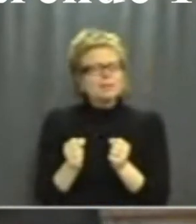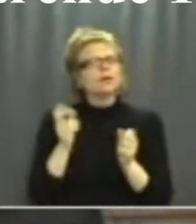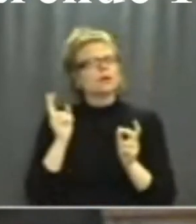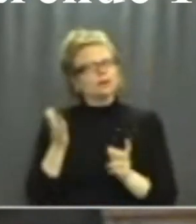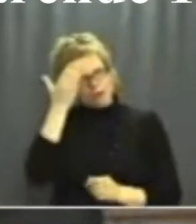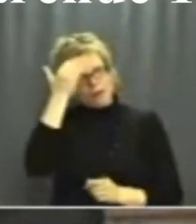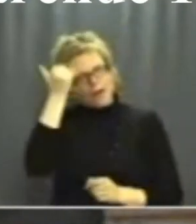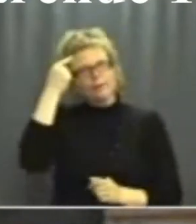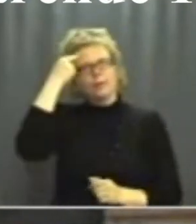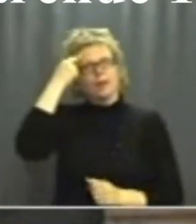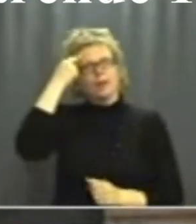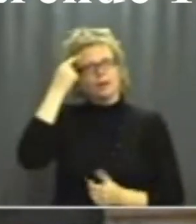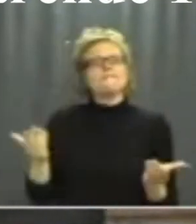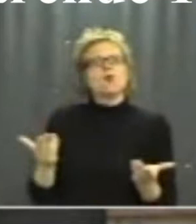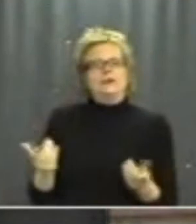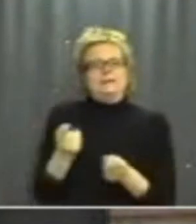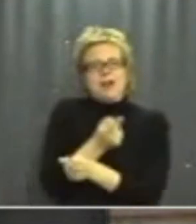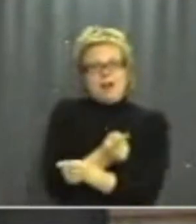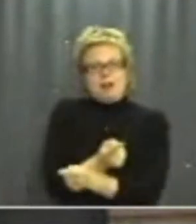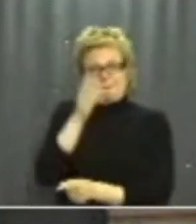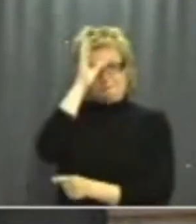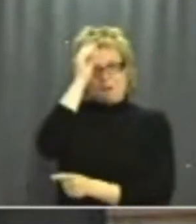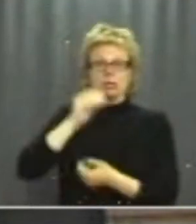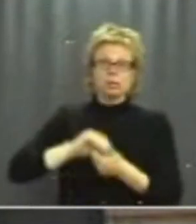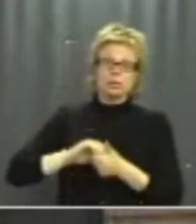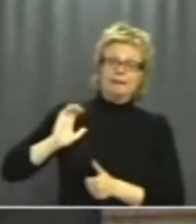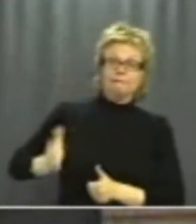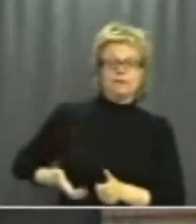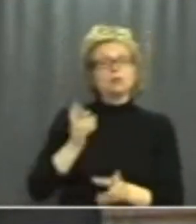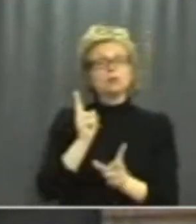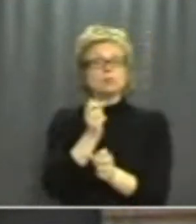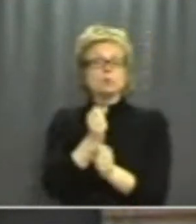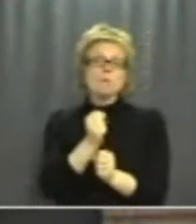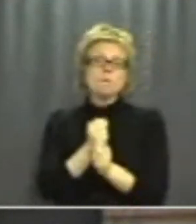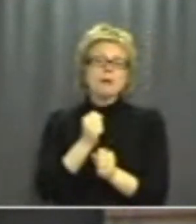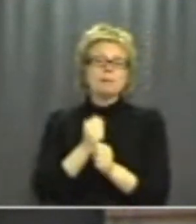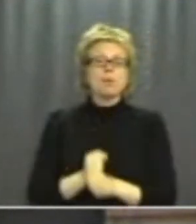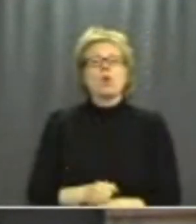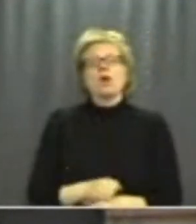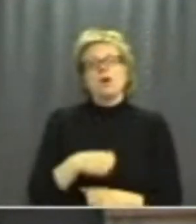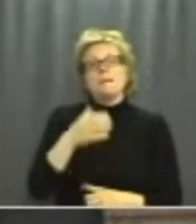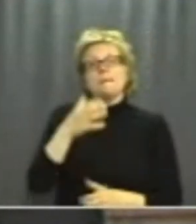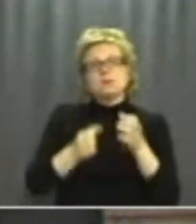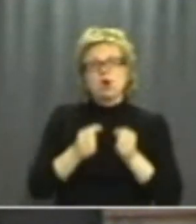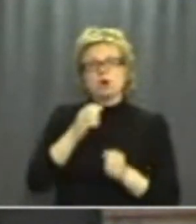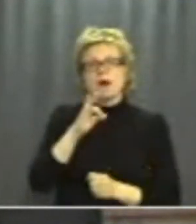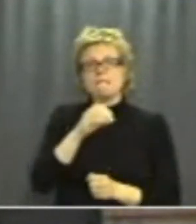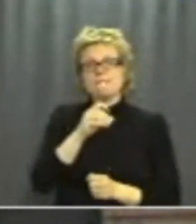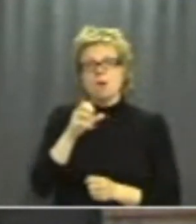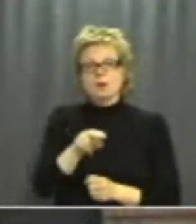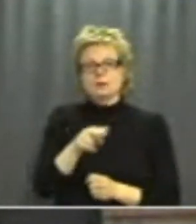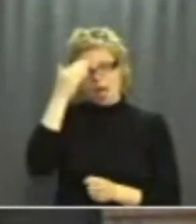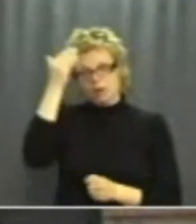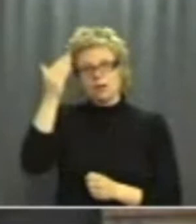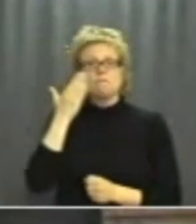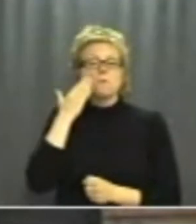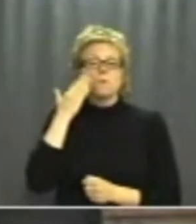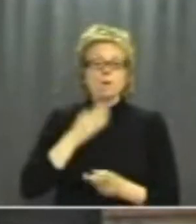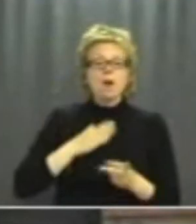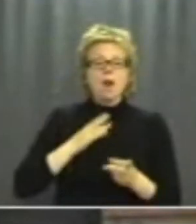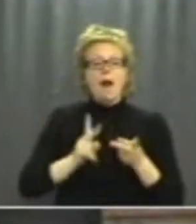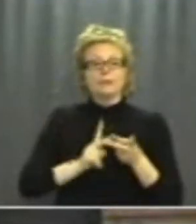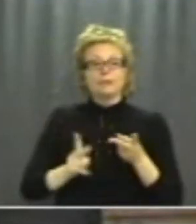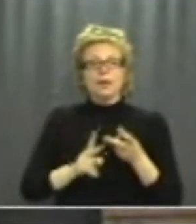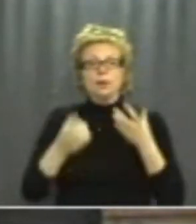en man eller kvinna som jobbar på Mjölkafollerns äldreboende och det blir en annan utövare som får